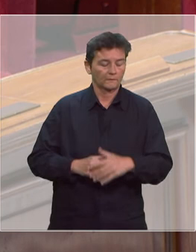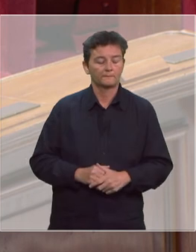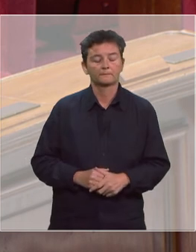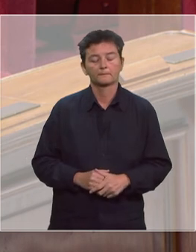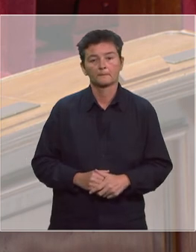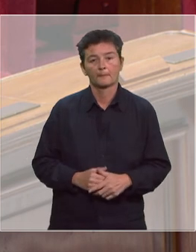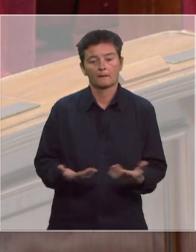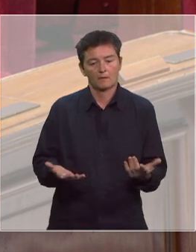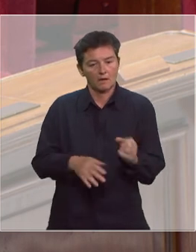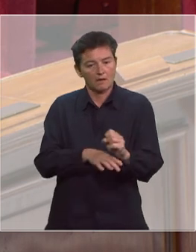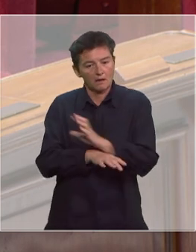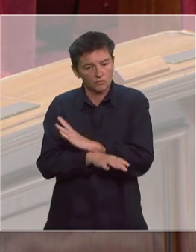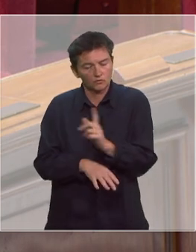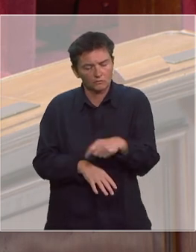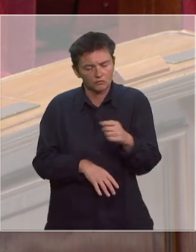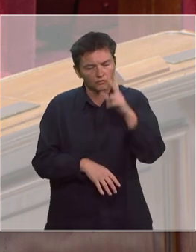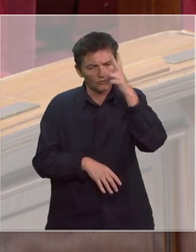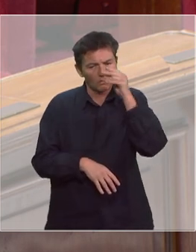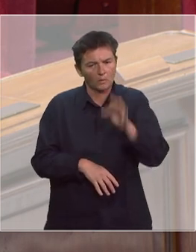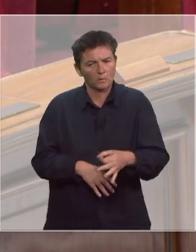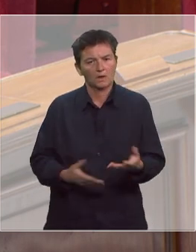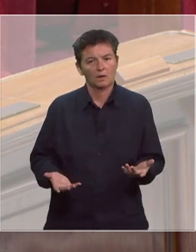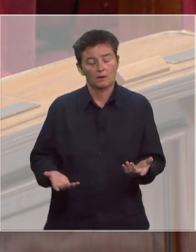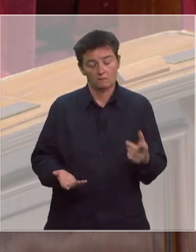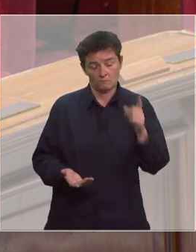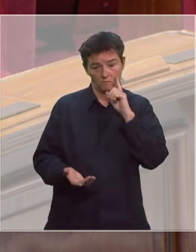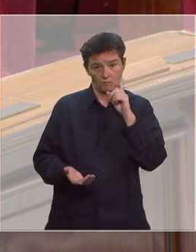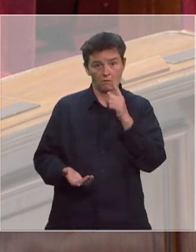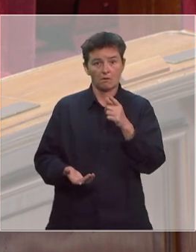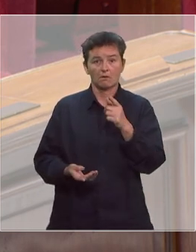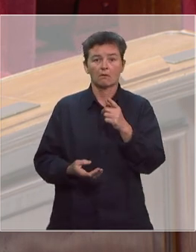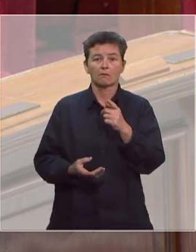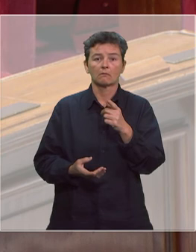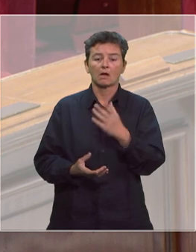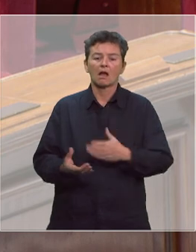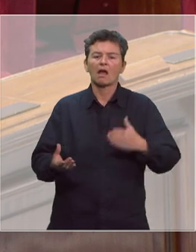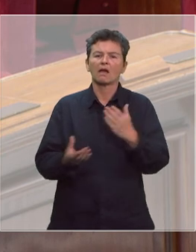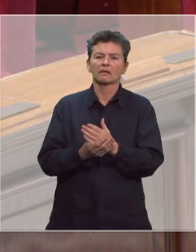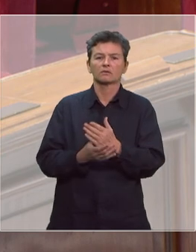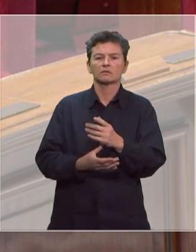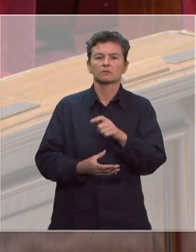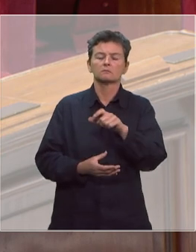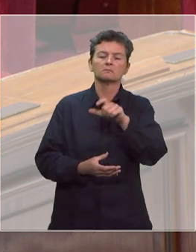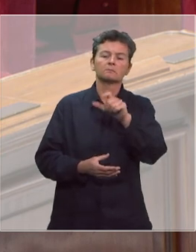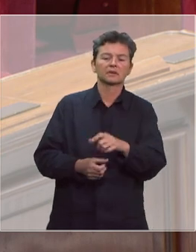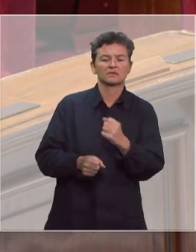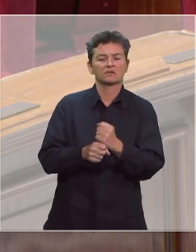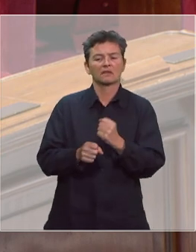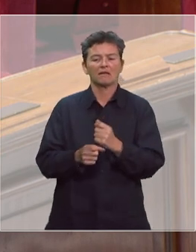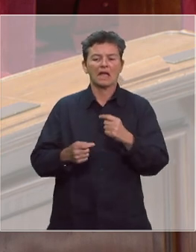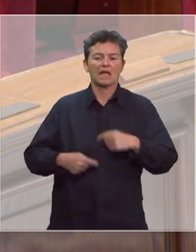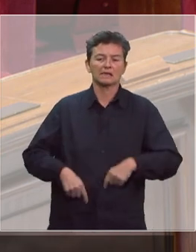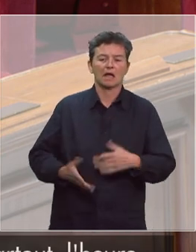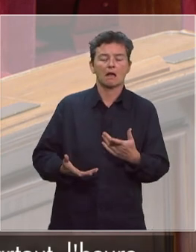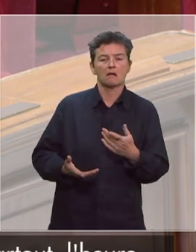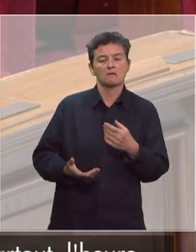L'émotion, je la comprends parfaitement suite à l'intervention d'un serviteur de l'état qui a cru bien faire,